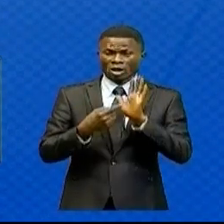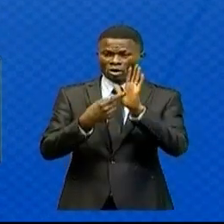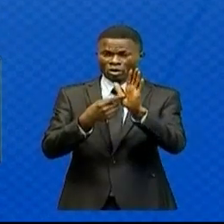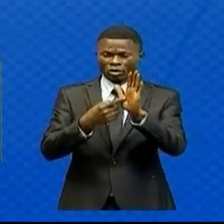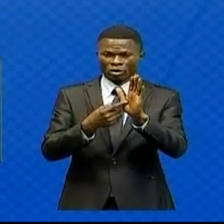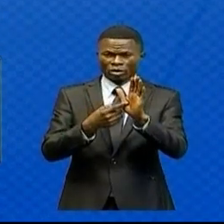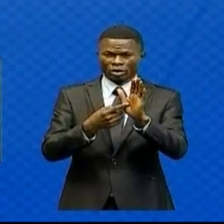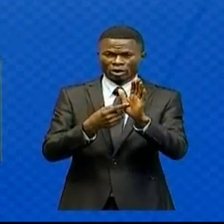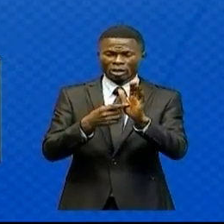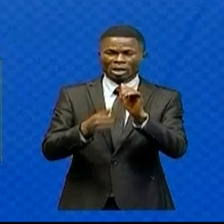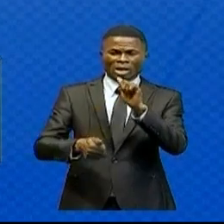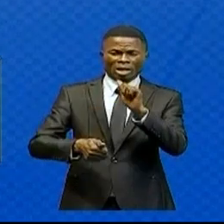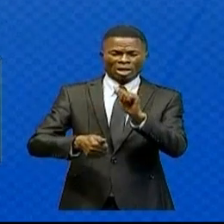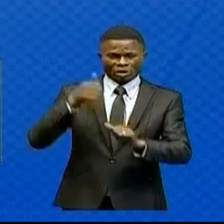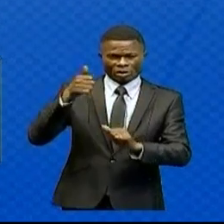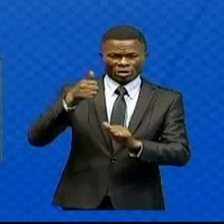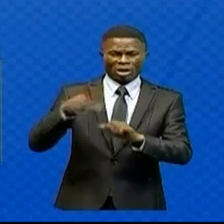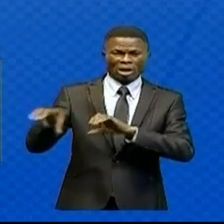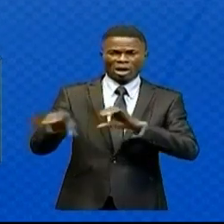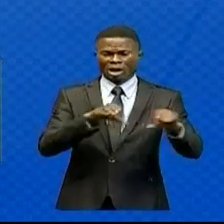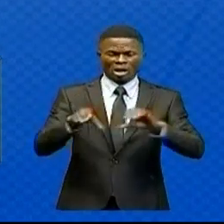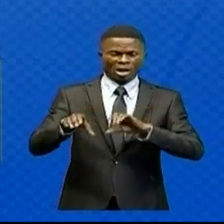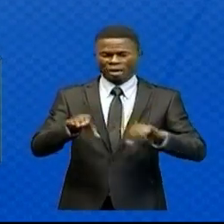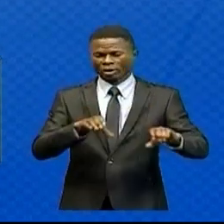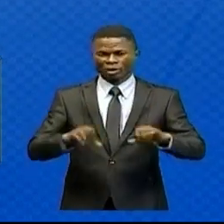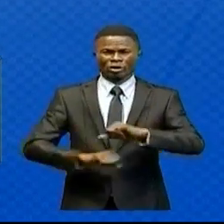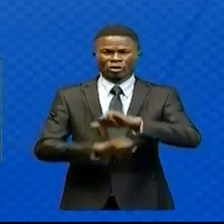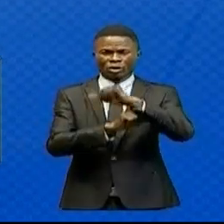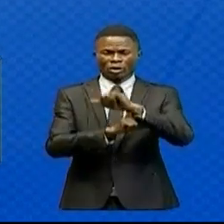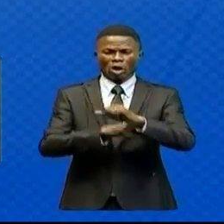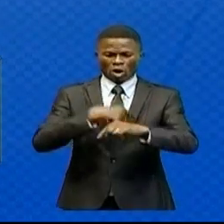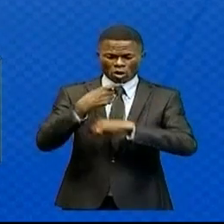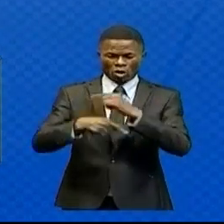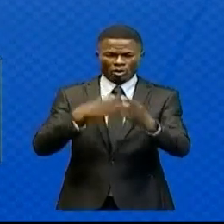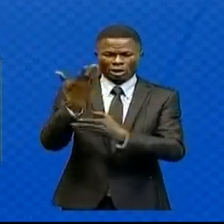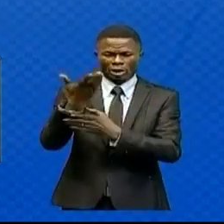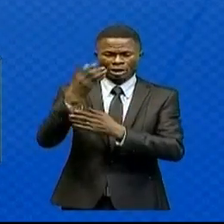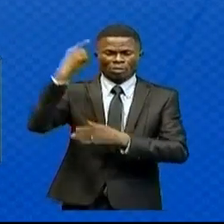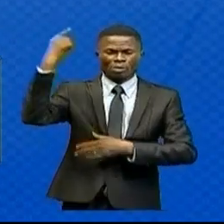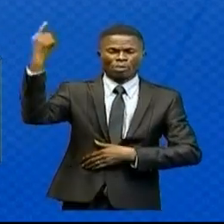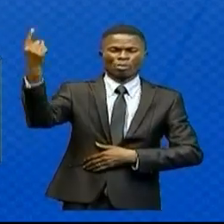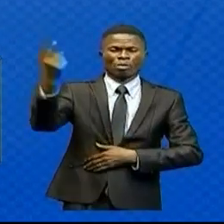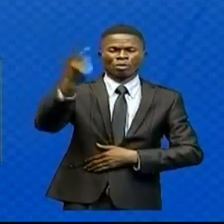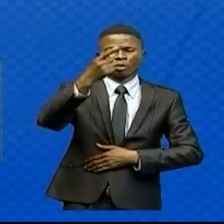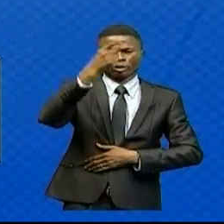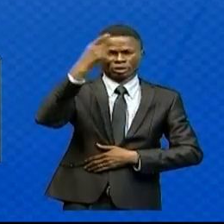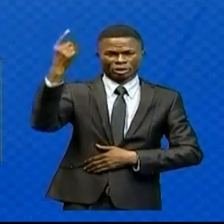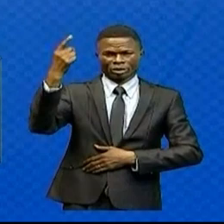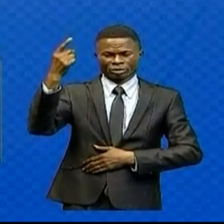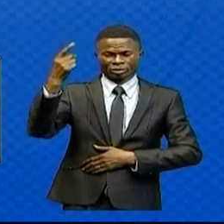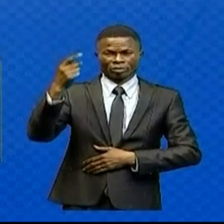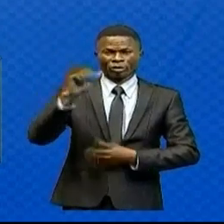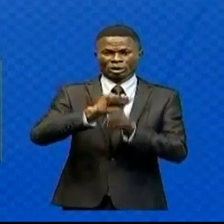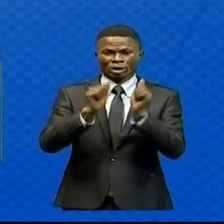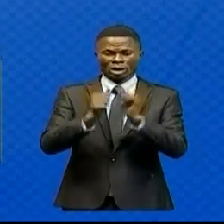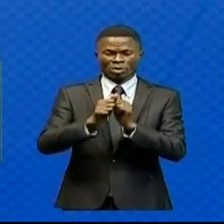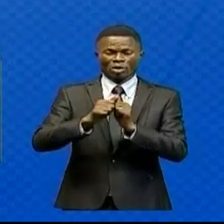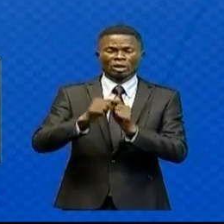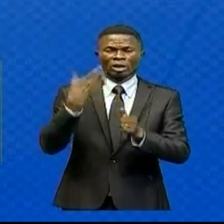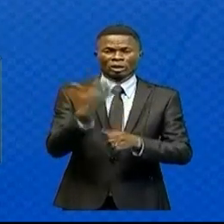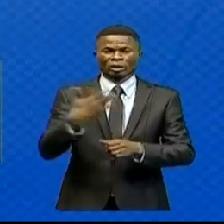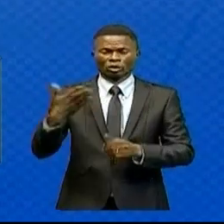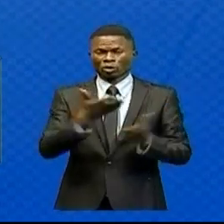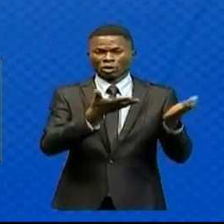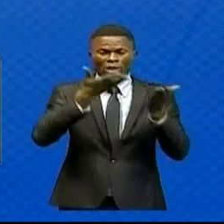rebond de l'activité soutenue par la reprise de la demande mondiale. Les cours mondiaux des principaux produits d